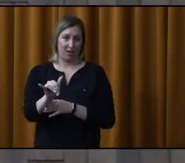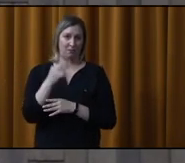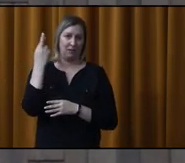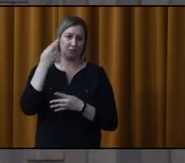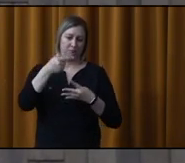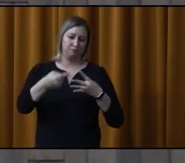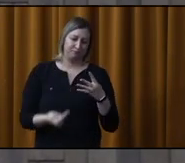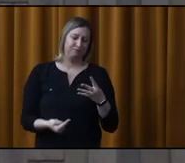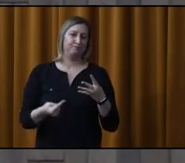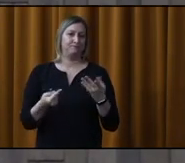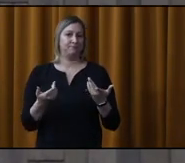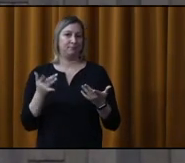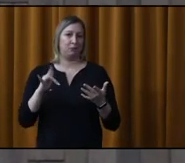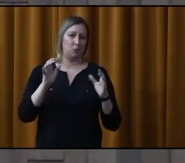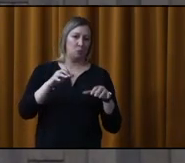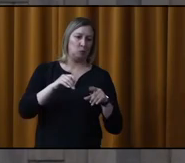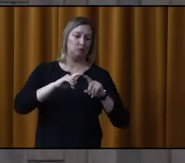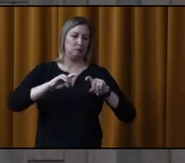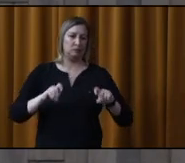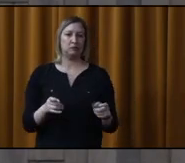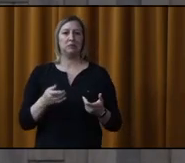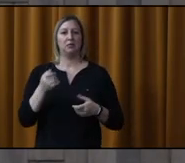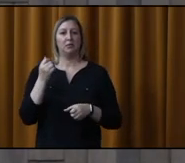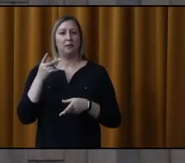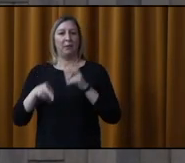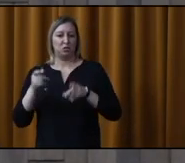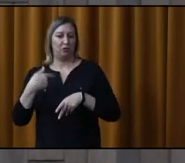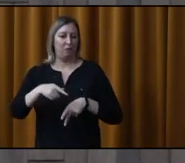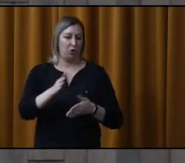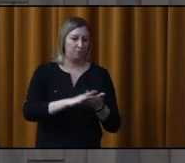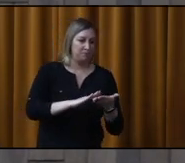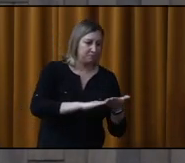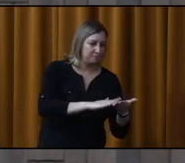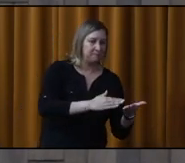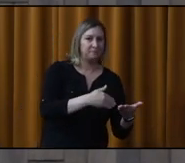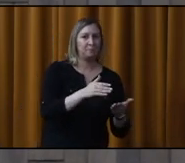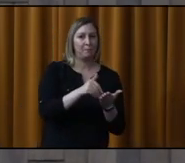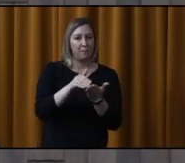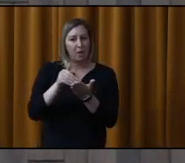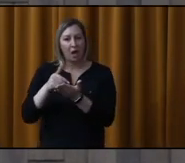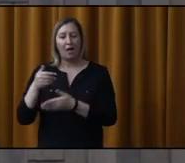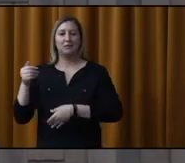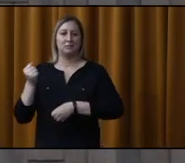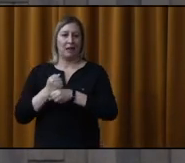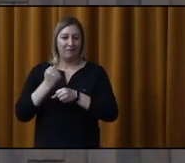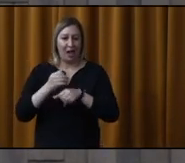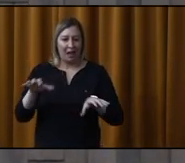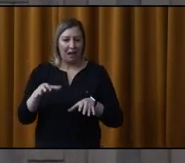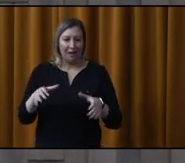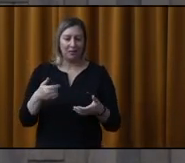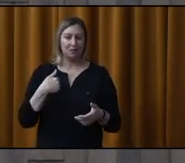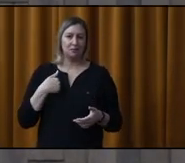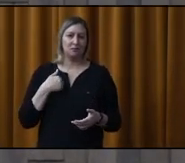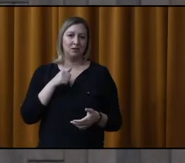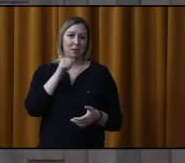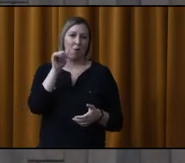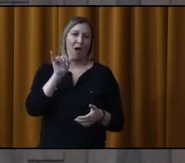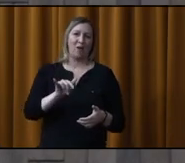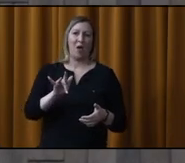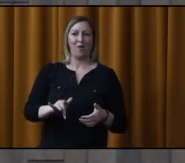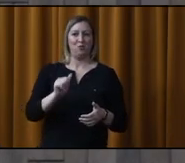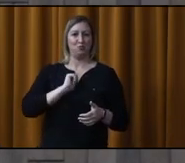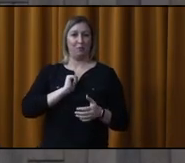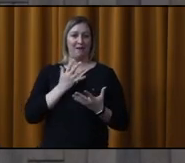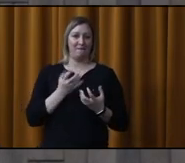raisons, tu sais, s'assurer d'avoir tous nos effectifs des travaux publics. n pas parce que nous autres, on voulait le faire la première semaine que les équipes étaient faites pour